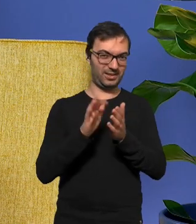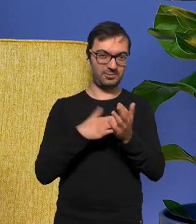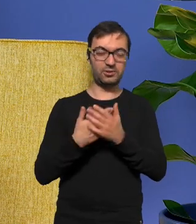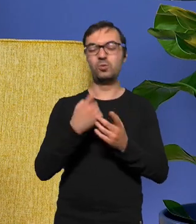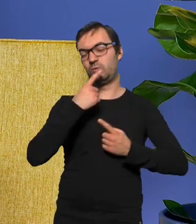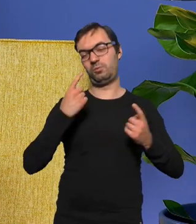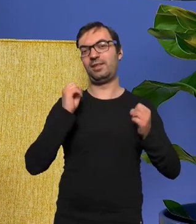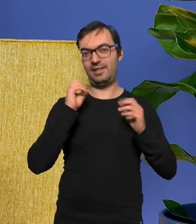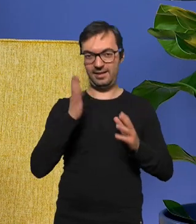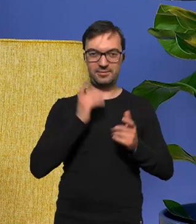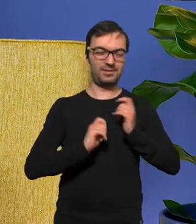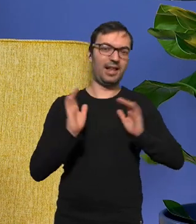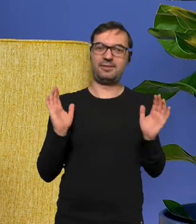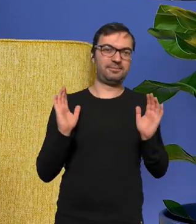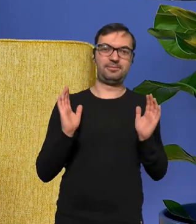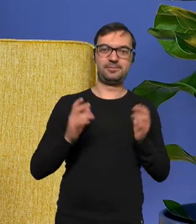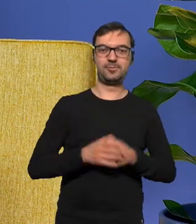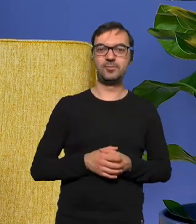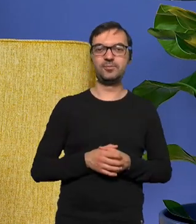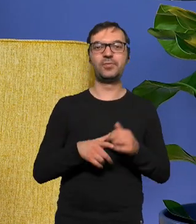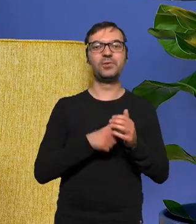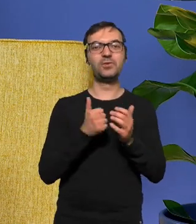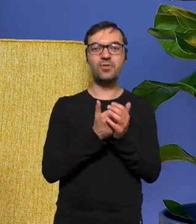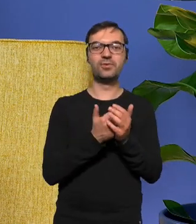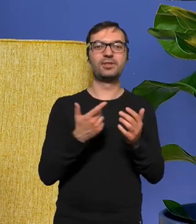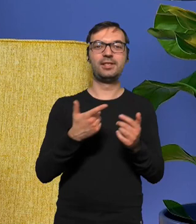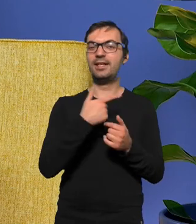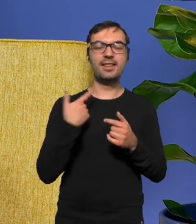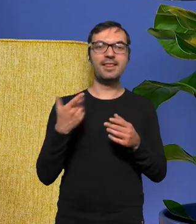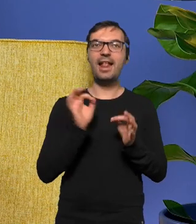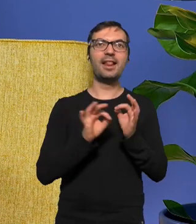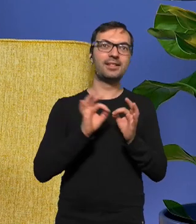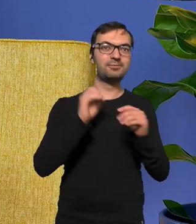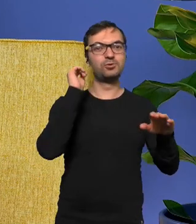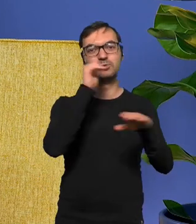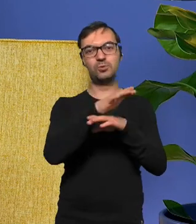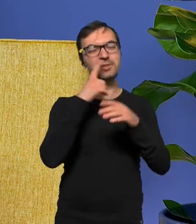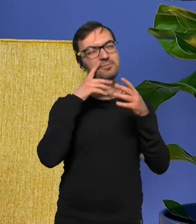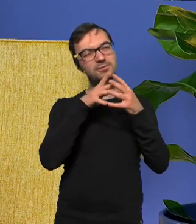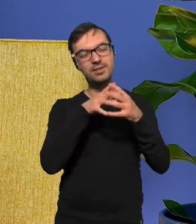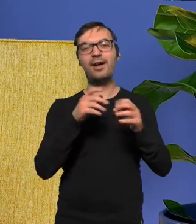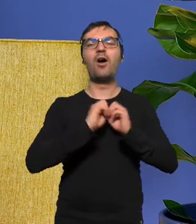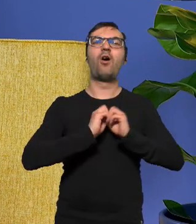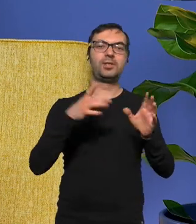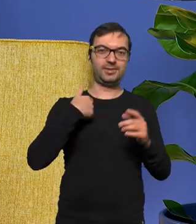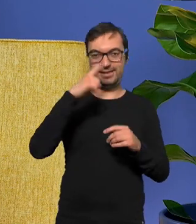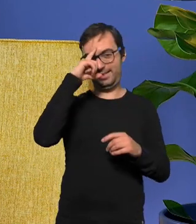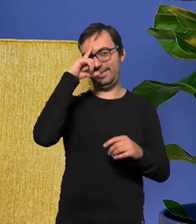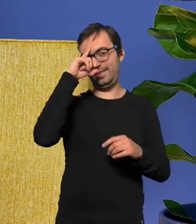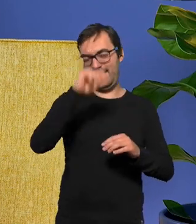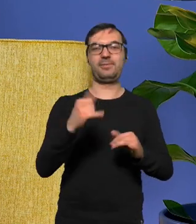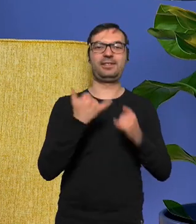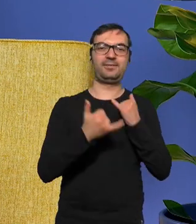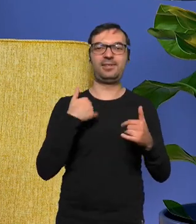no i tutaj kolejny raz wychodzi na to że nie kalkulujemy oczywiście byłbym totalnym głupcem